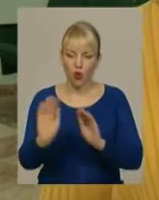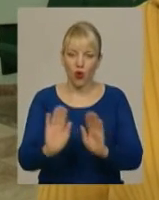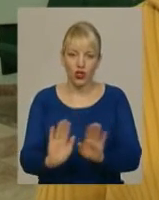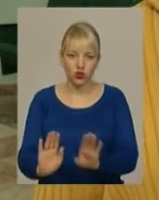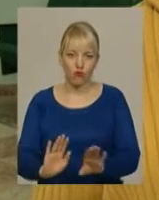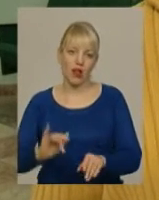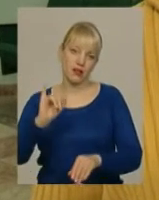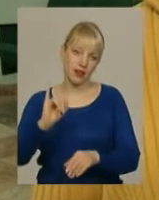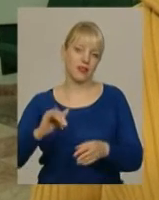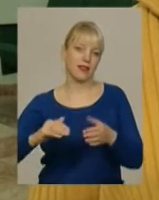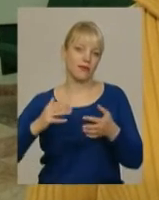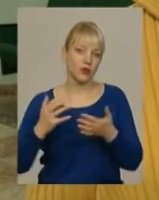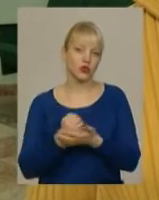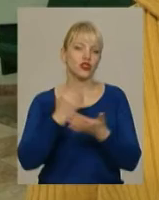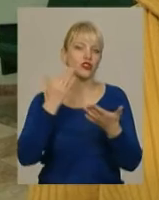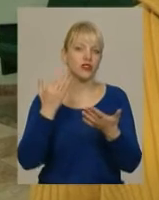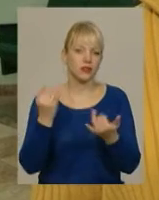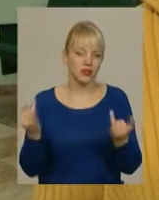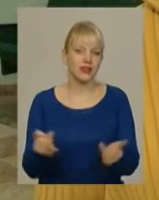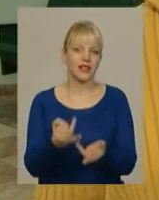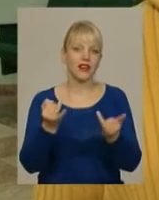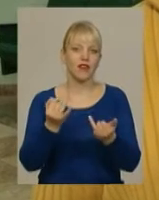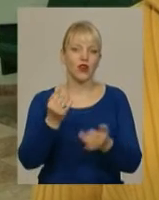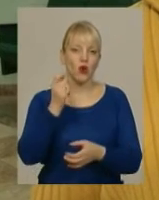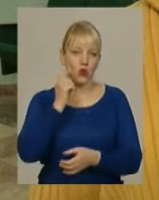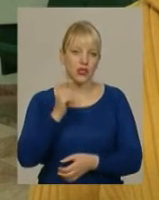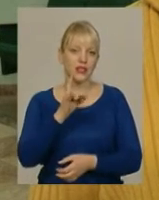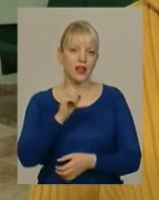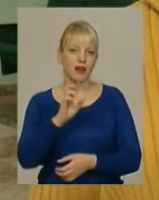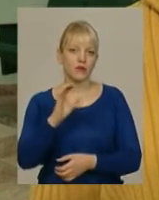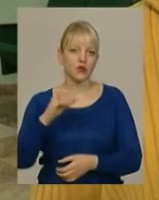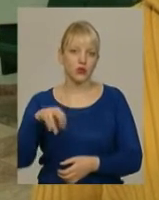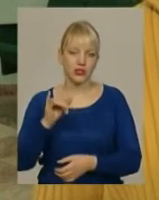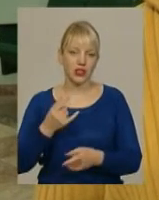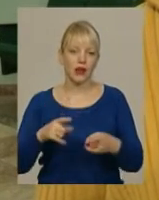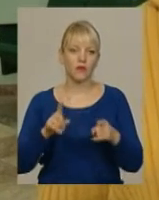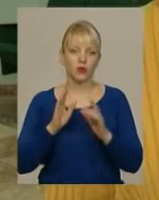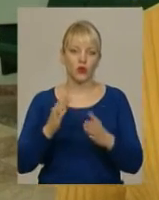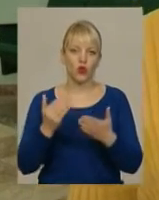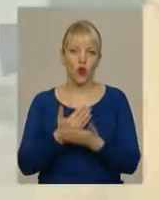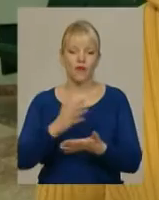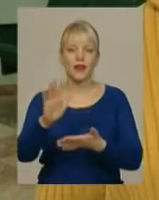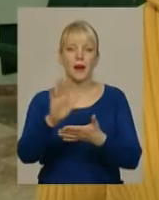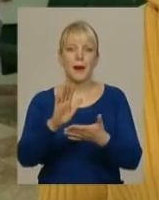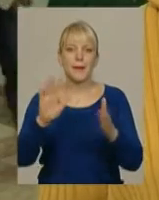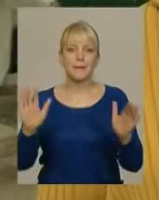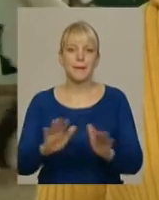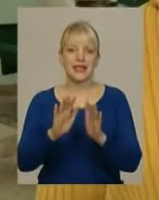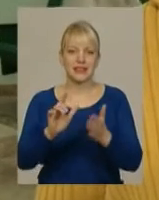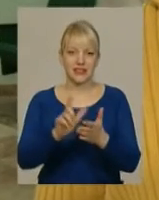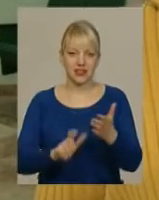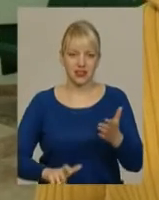хороша річ, українська рапсодія із нових. Також будуть нові пісні, такі з репертуару Лінди Едер,